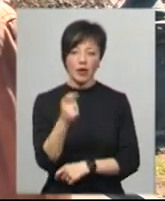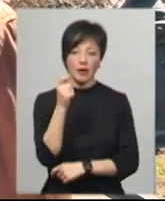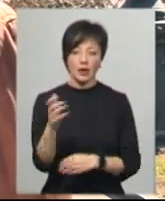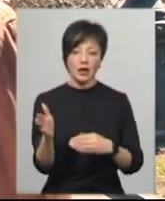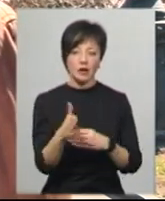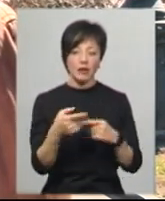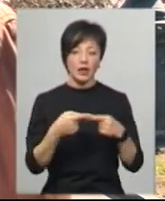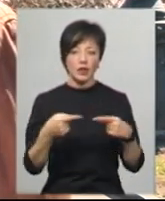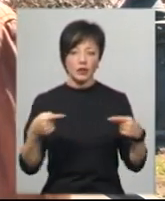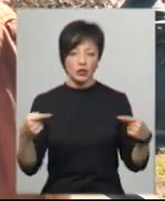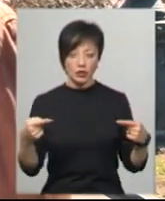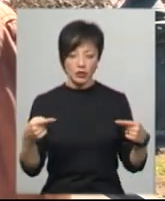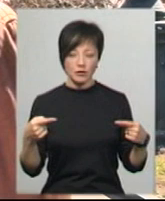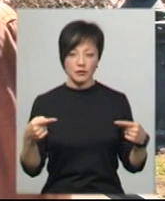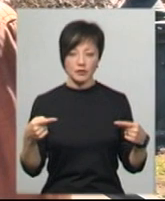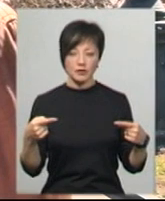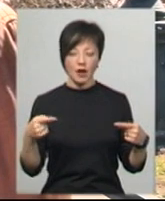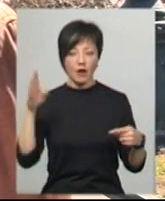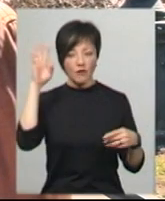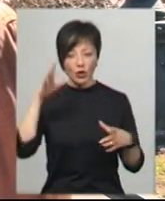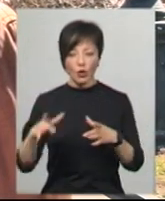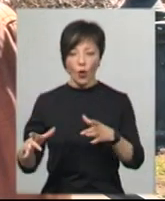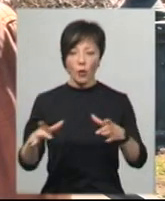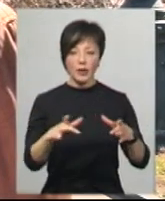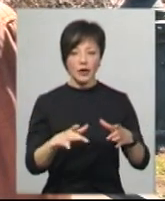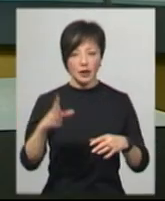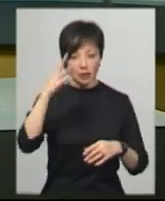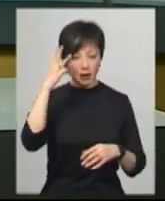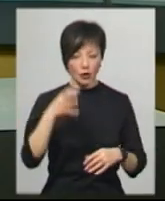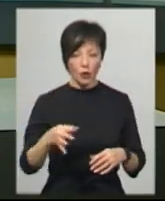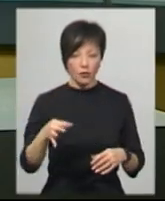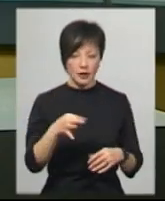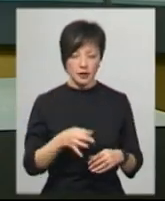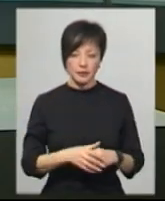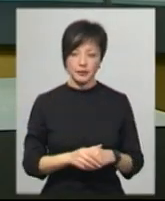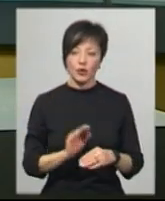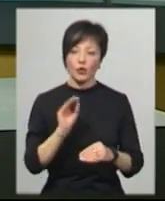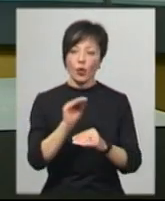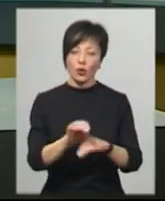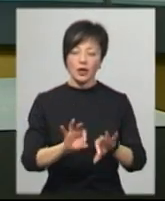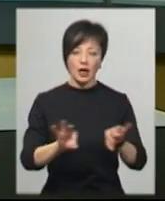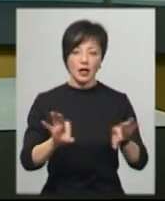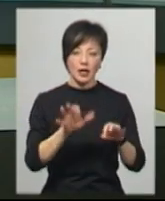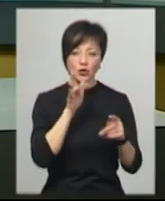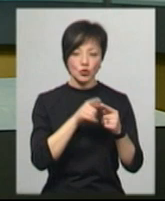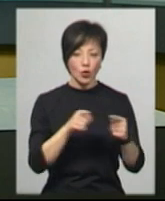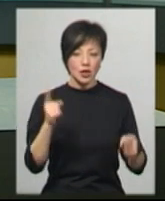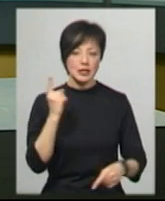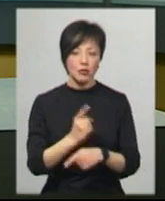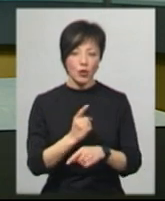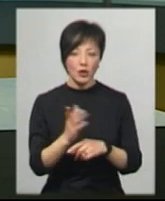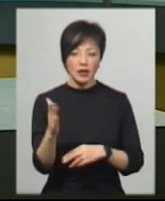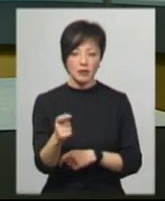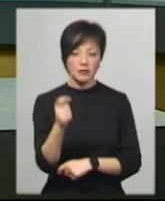інших водних біоресурсів у рибосподарських водних об'єктах Хмельницької області. Андрій Полудняк додає, строки заборони вилову